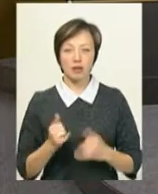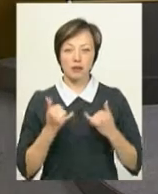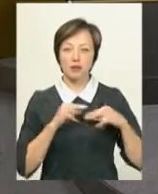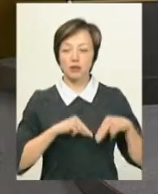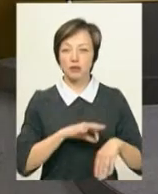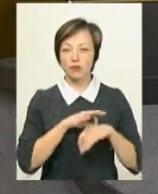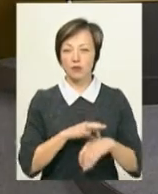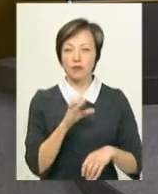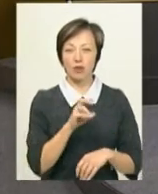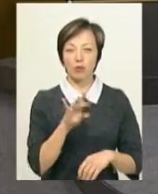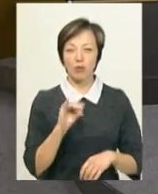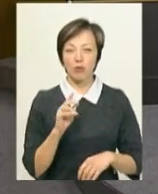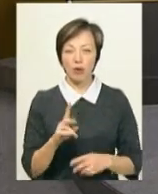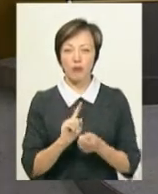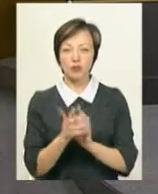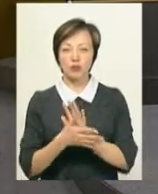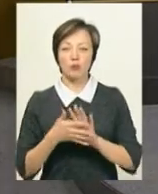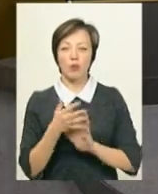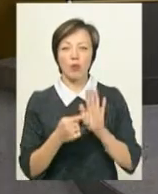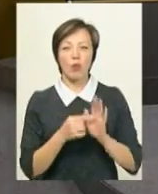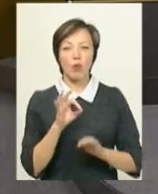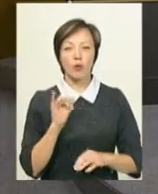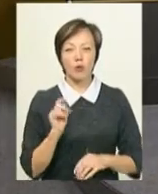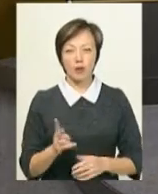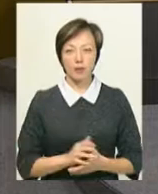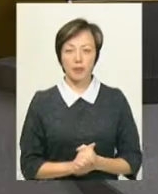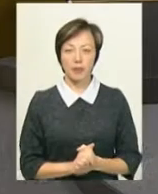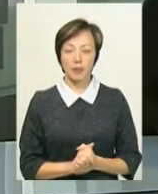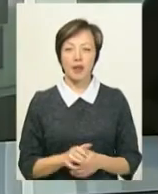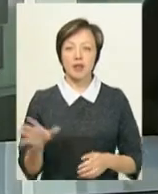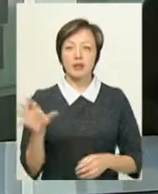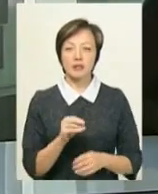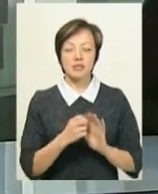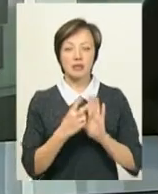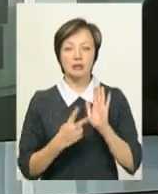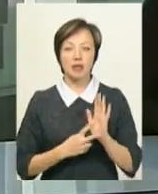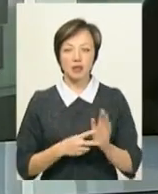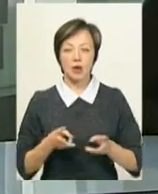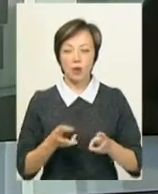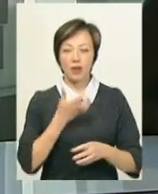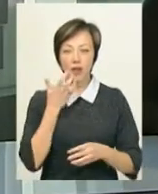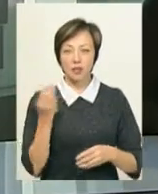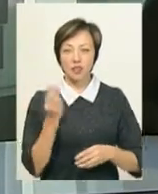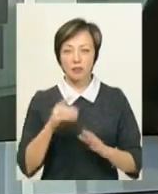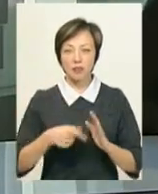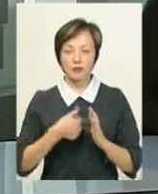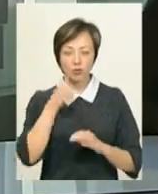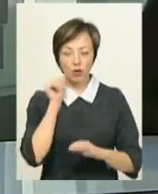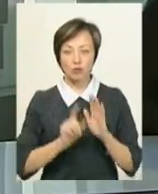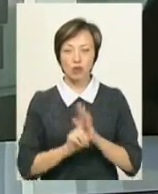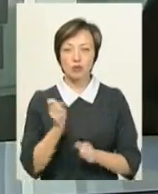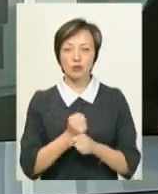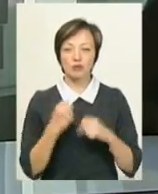студії ведуча Світлана Поробок, диктор жестової мови Ольга Рибак. Усі 17 котелень Шепетівки від учора почали